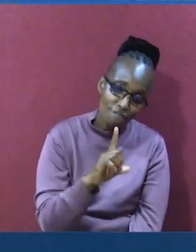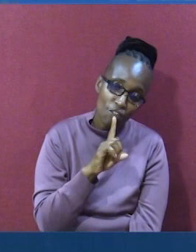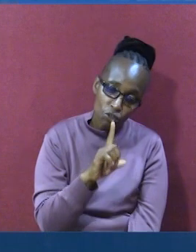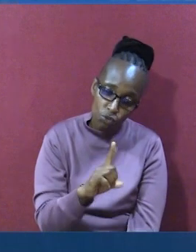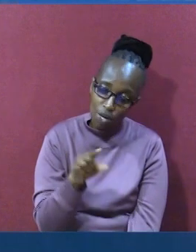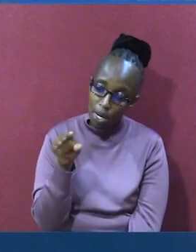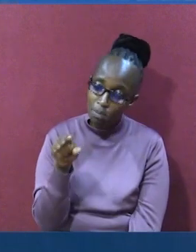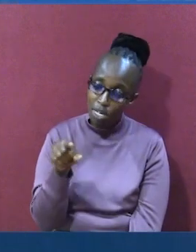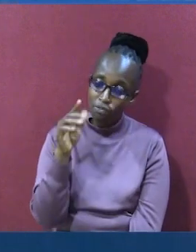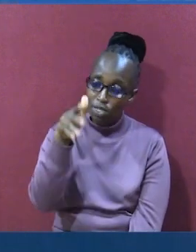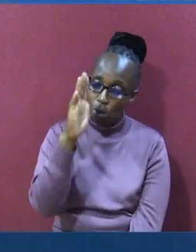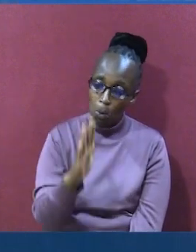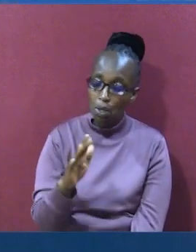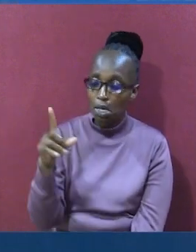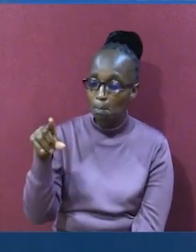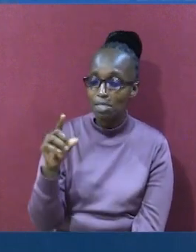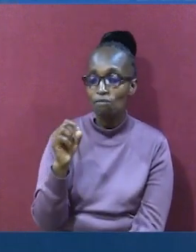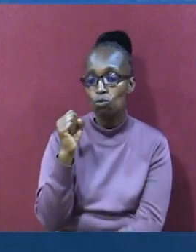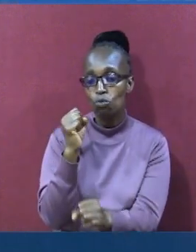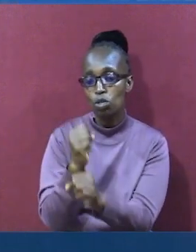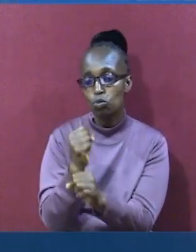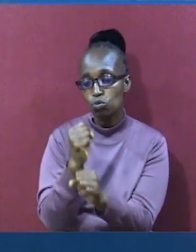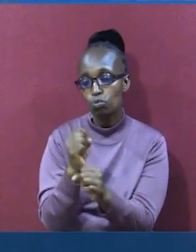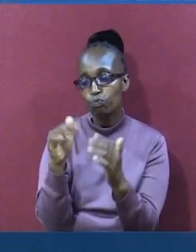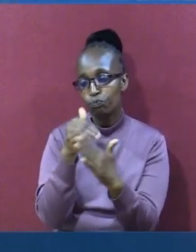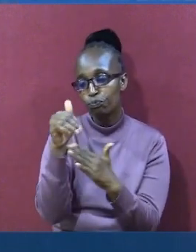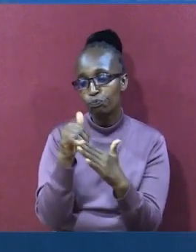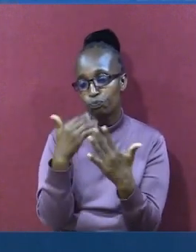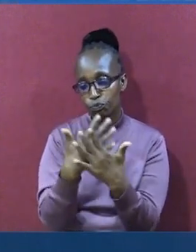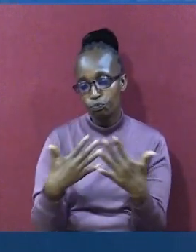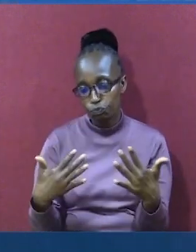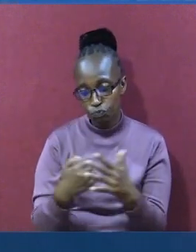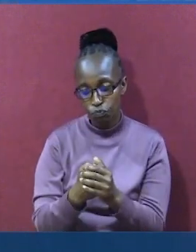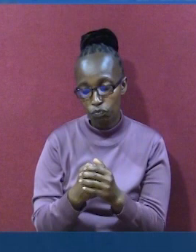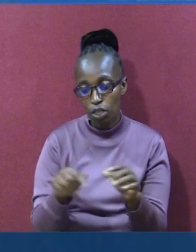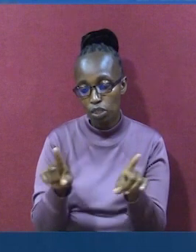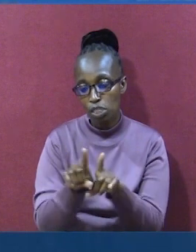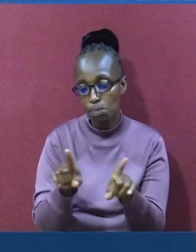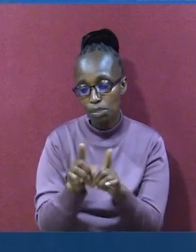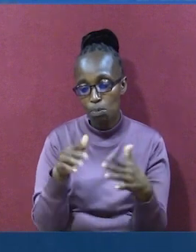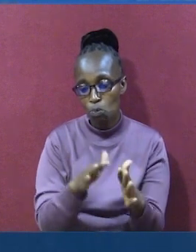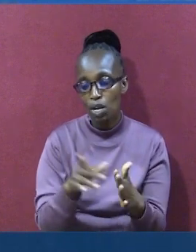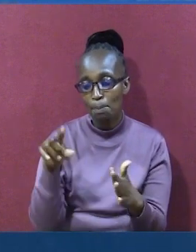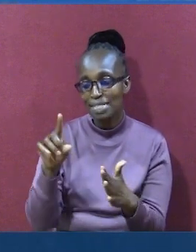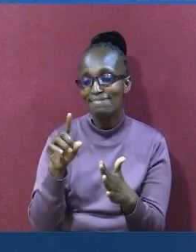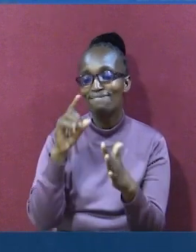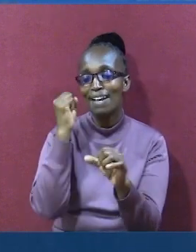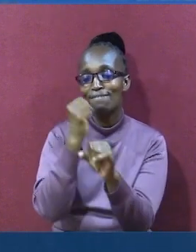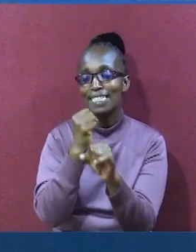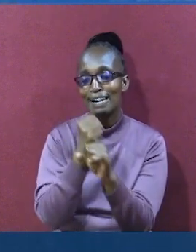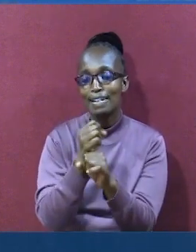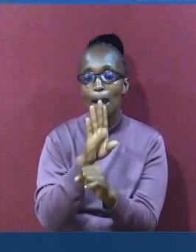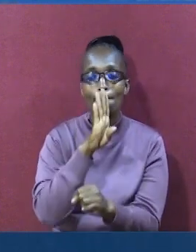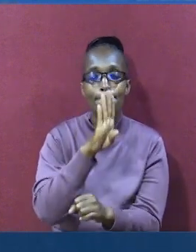kika. Uhujundie mungu. Na hameweza kutimiza ahadi. Na hameweza kutunza ahadi. Kama vile alivyo ni